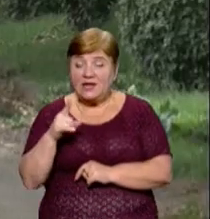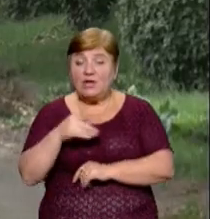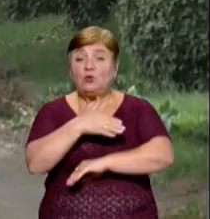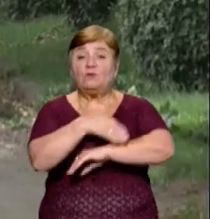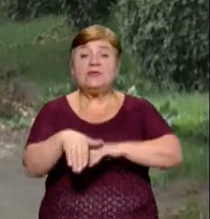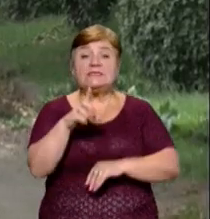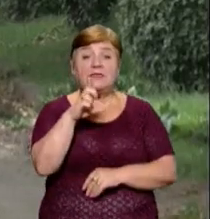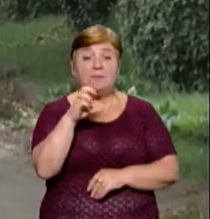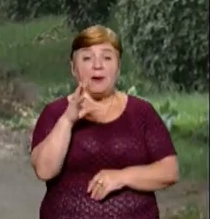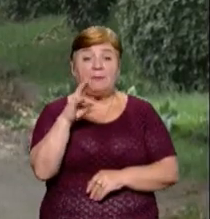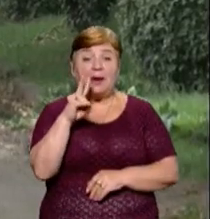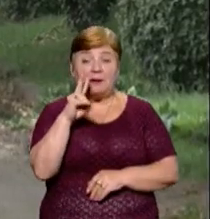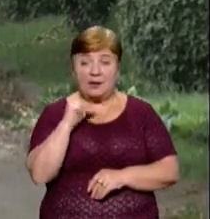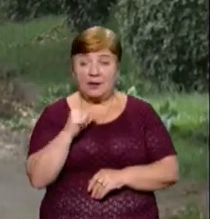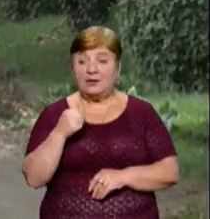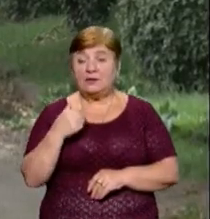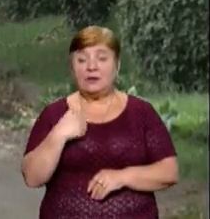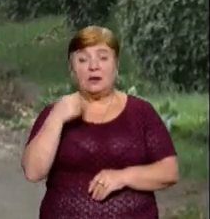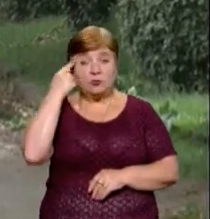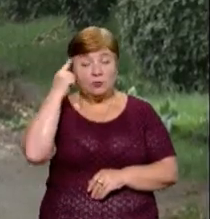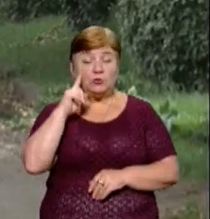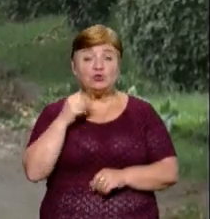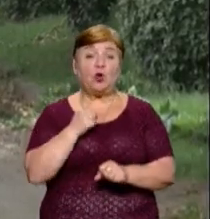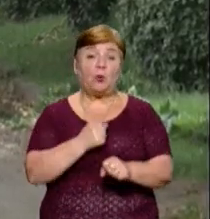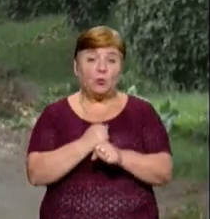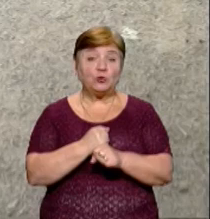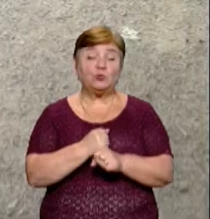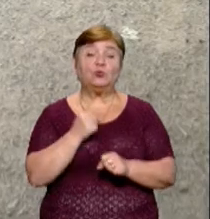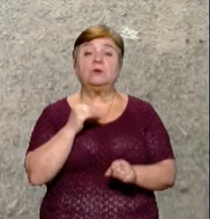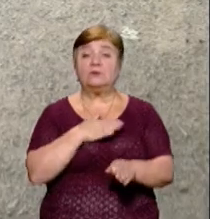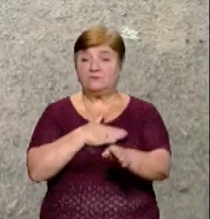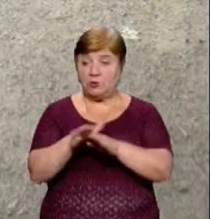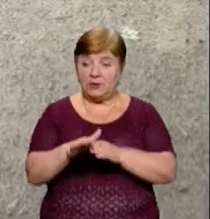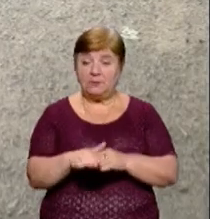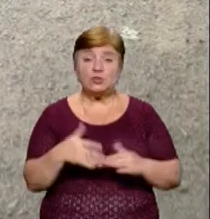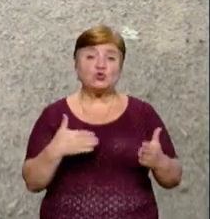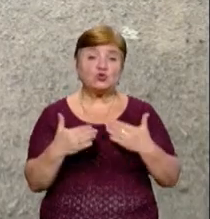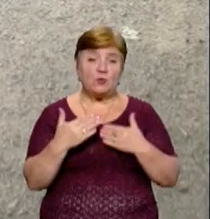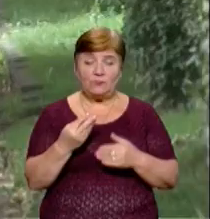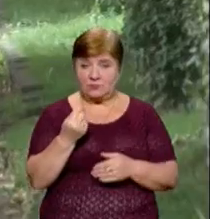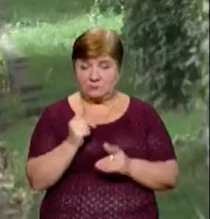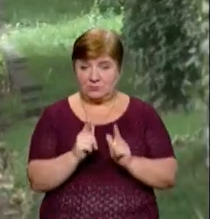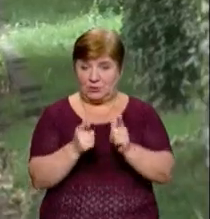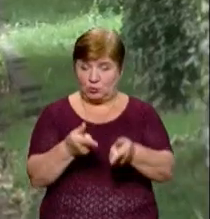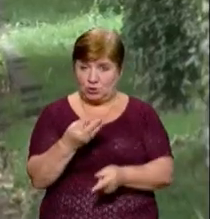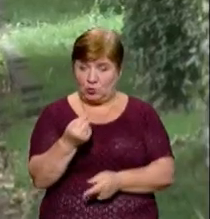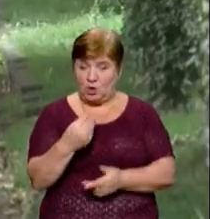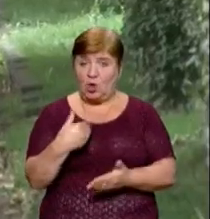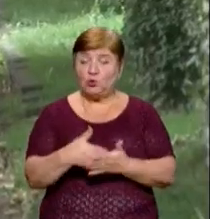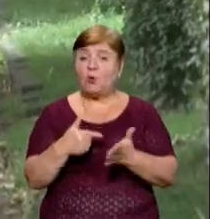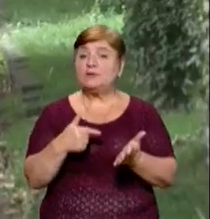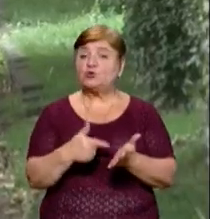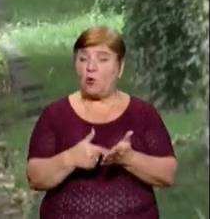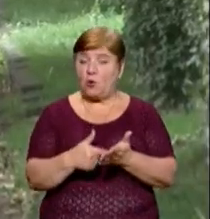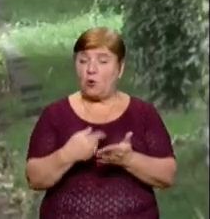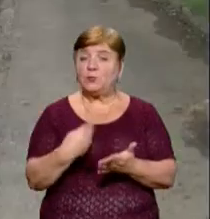'яка. Протягом літа, я думаю, що ми цю роботу зробимо. Єдине, що в нас є певні питання стосовно надходження коштів до міського бюджету